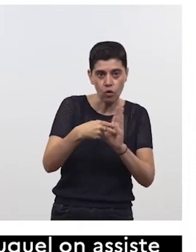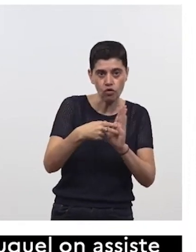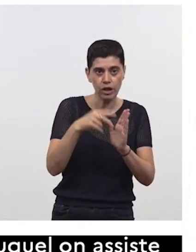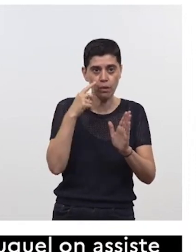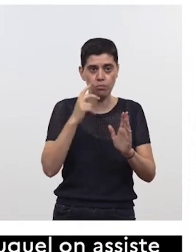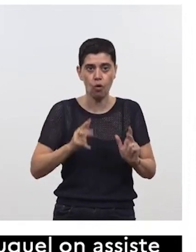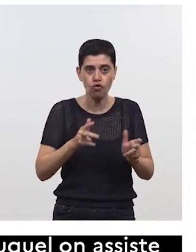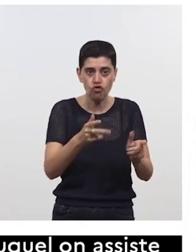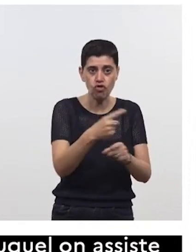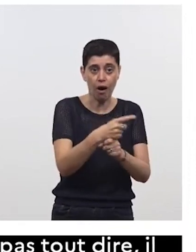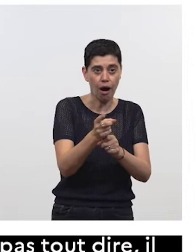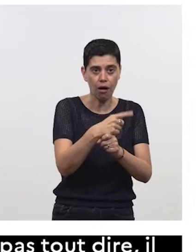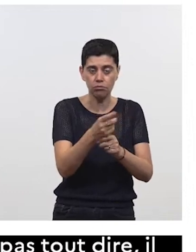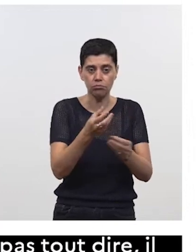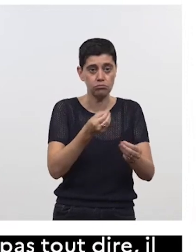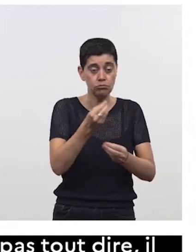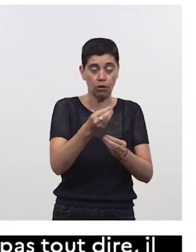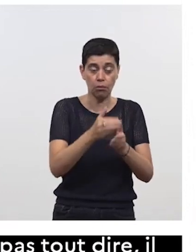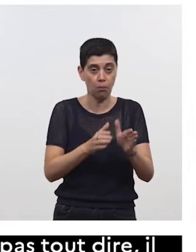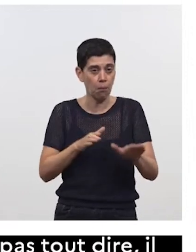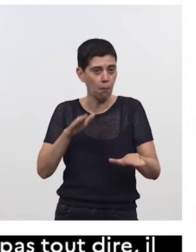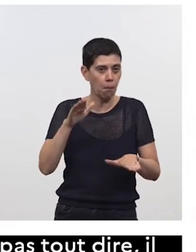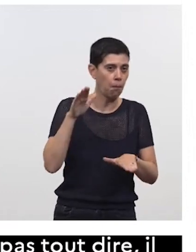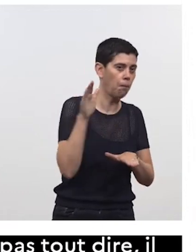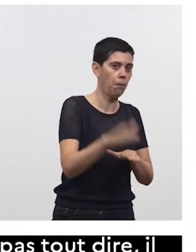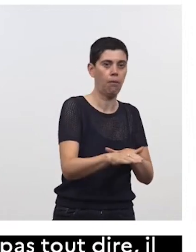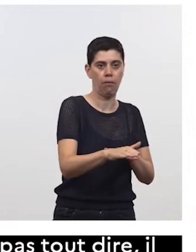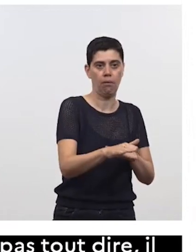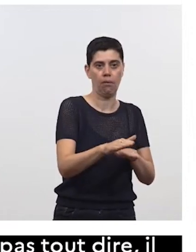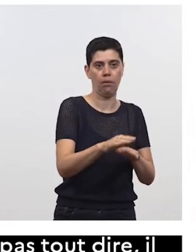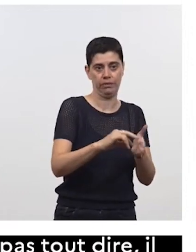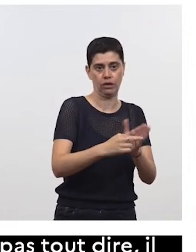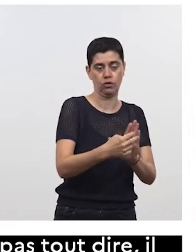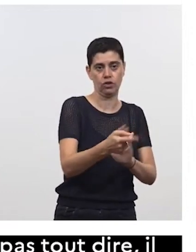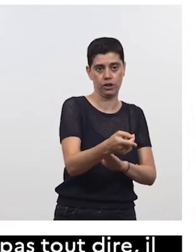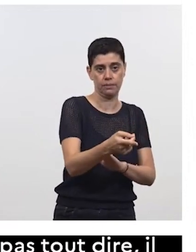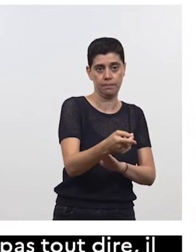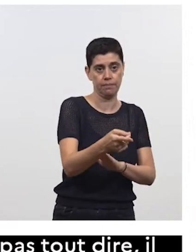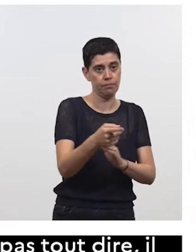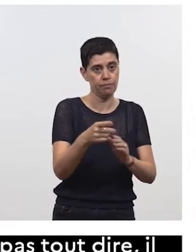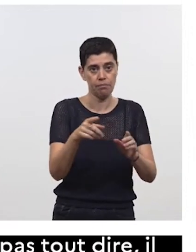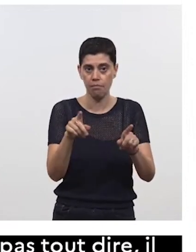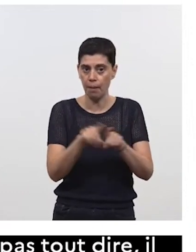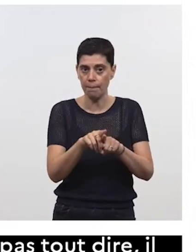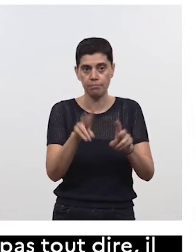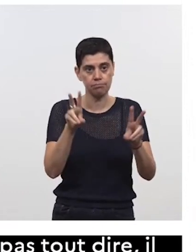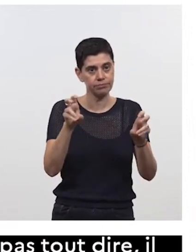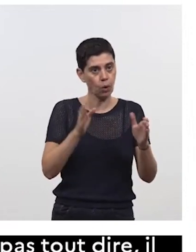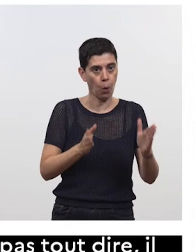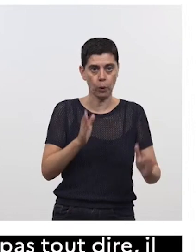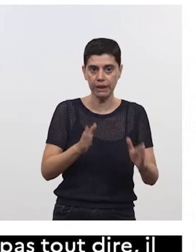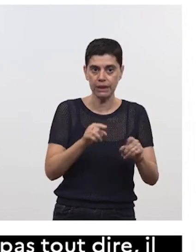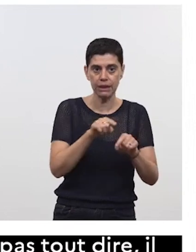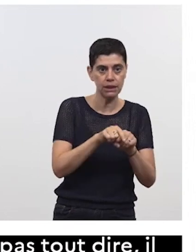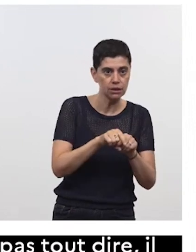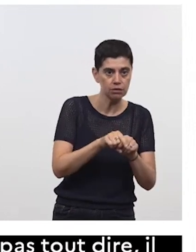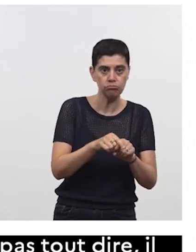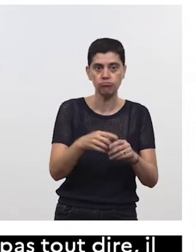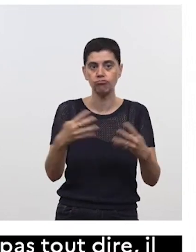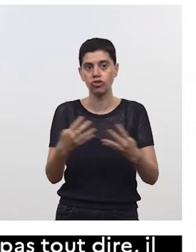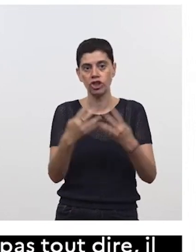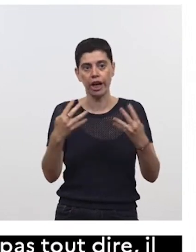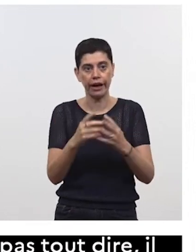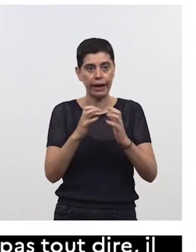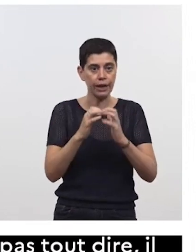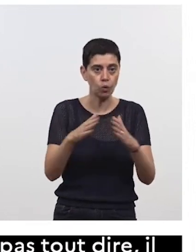absolument colossaux absolument colossaux pareil sur la robotique sur la guerre électromagnétique sur